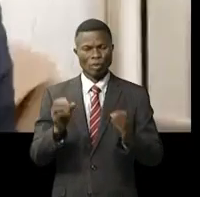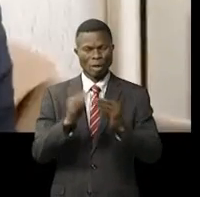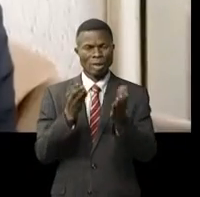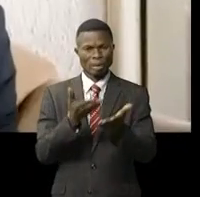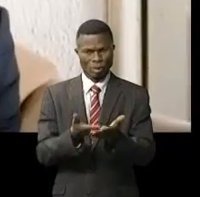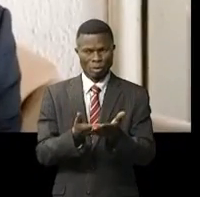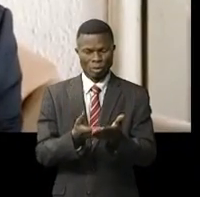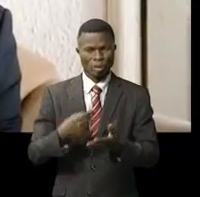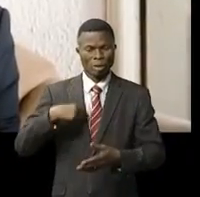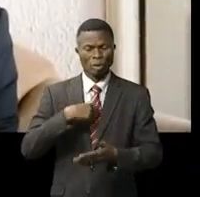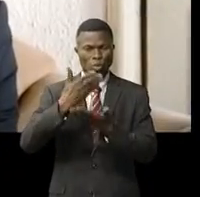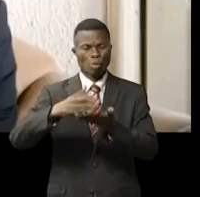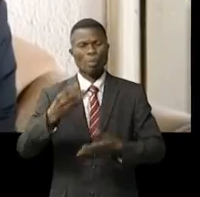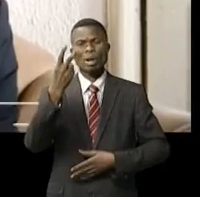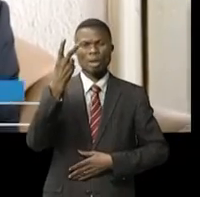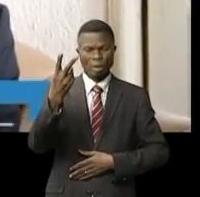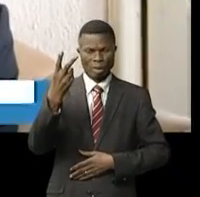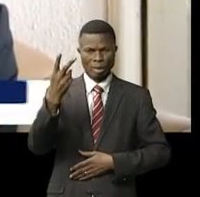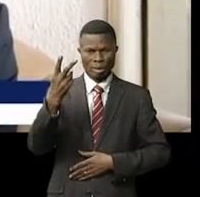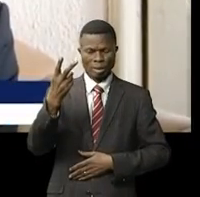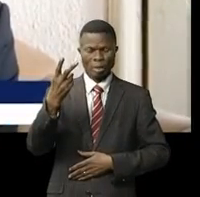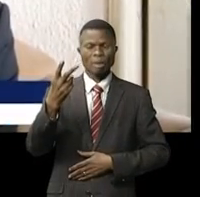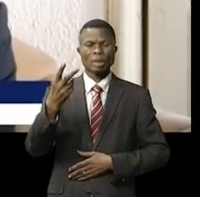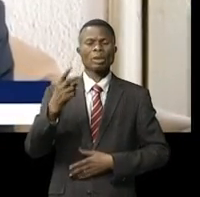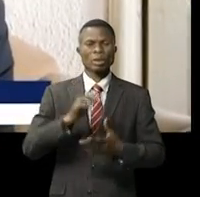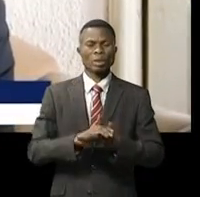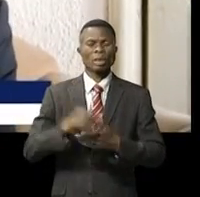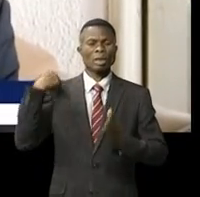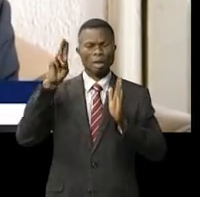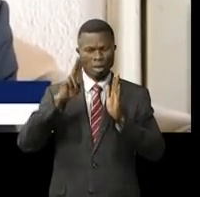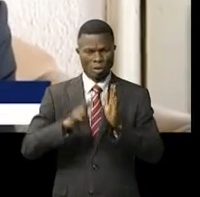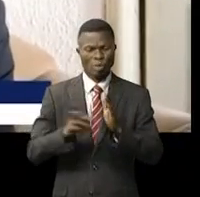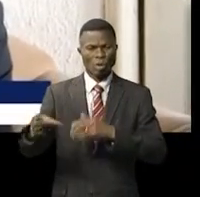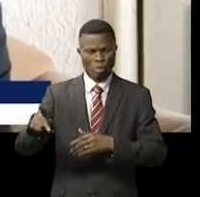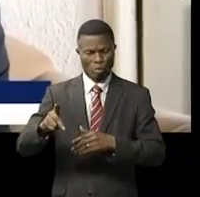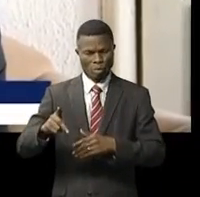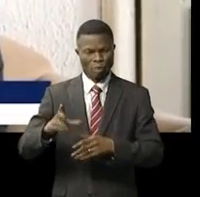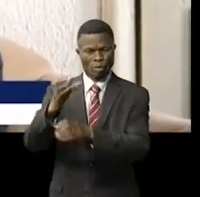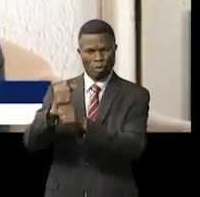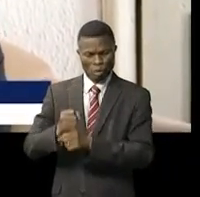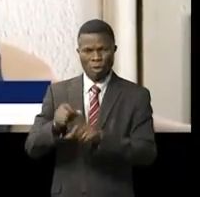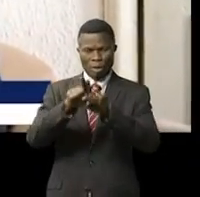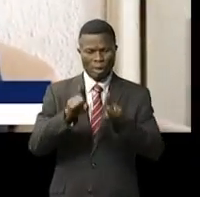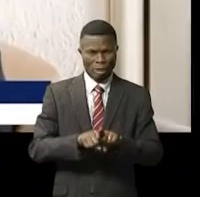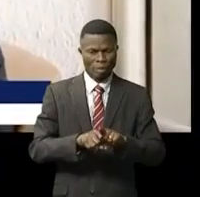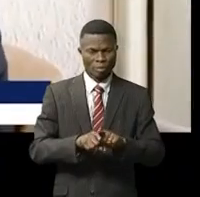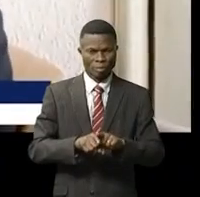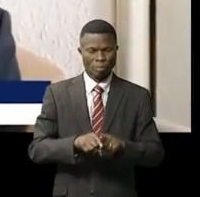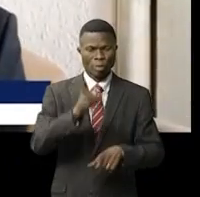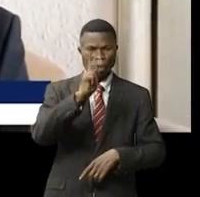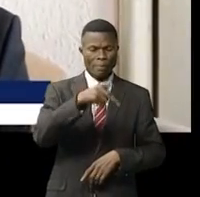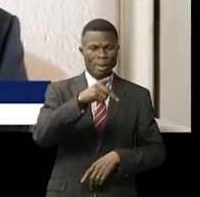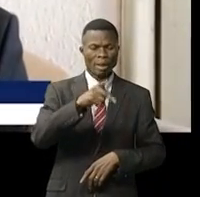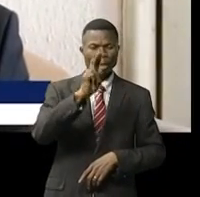assises nous avons deux étapes le fonds BOT que le gouvernement provincial va bénéficier et aussi le PPP